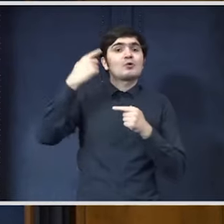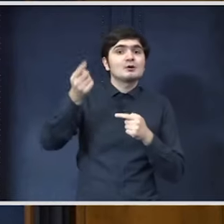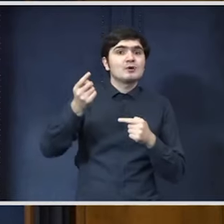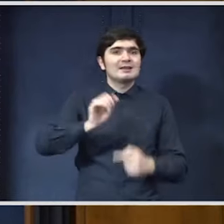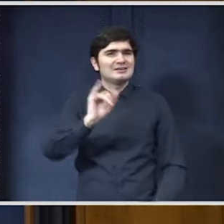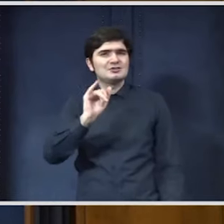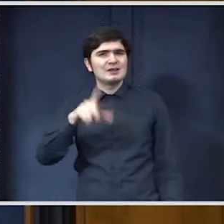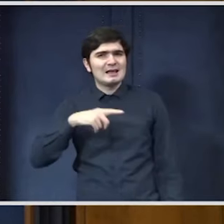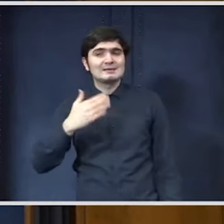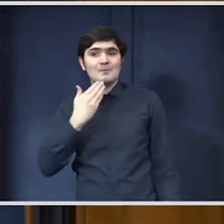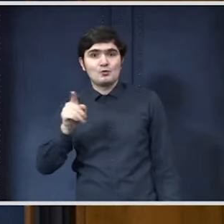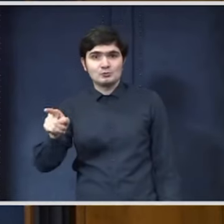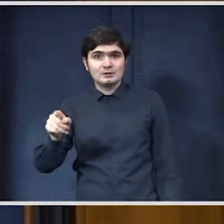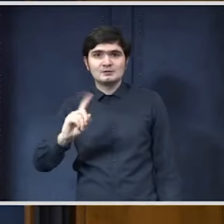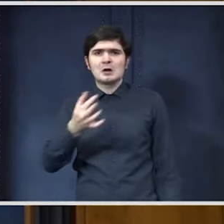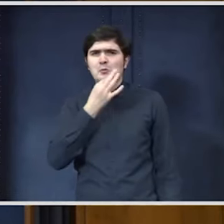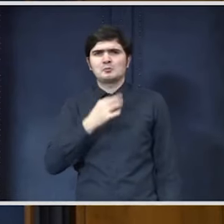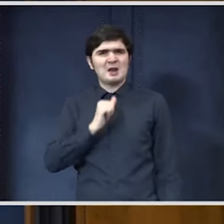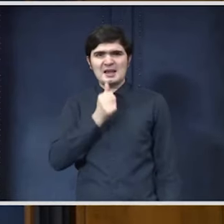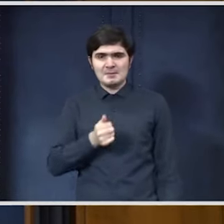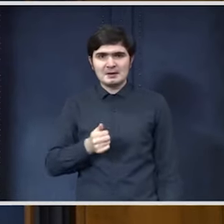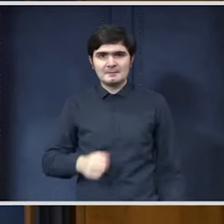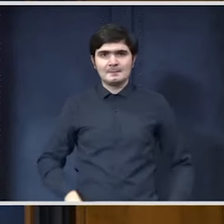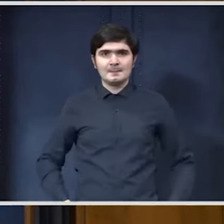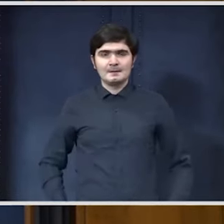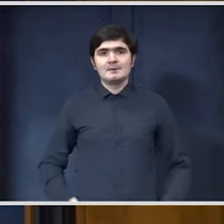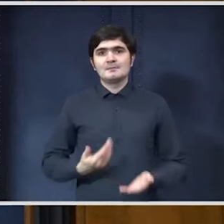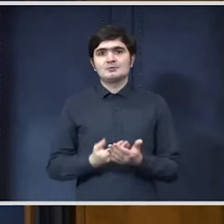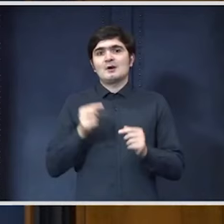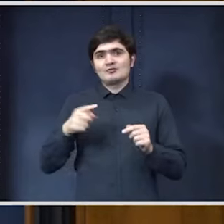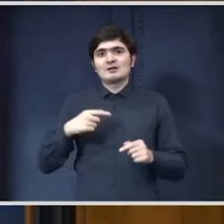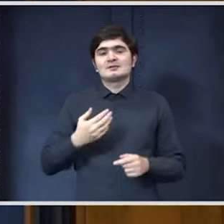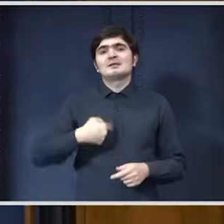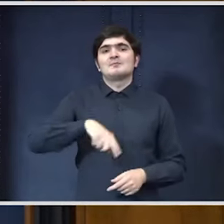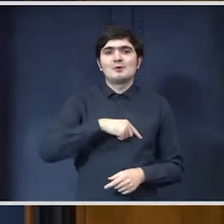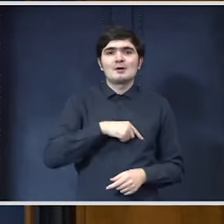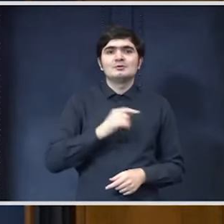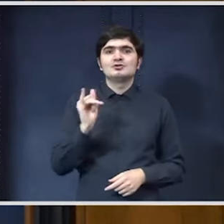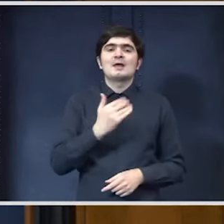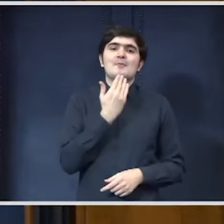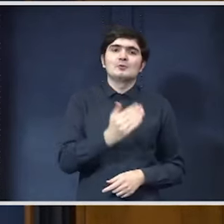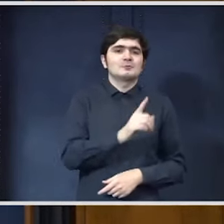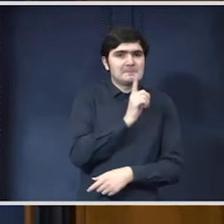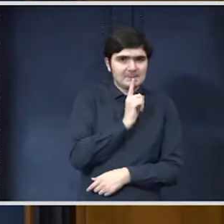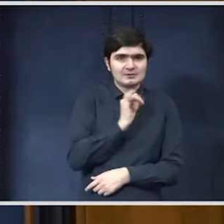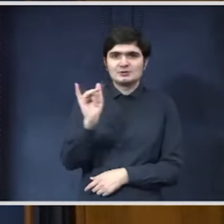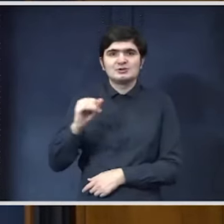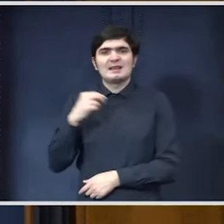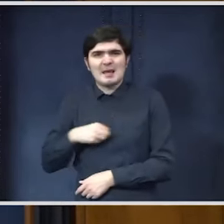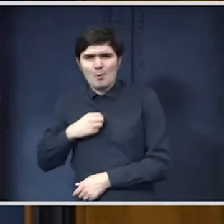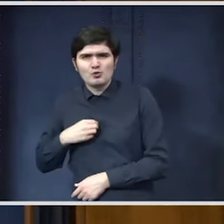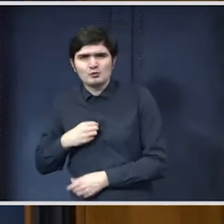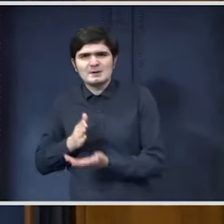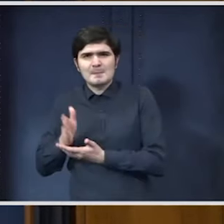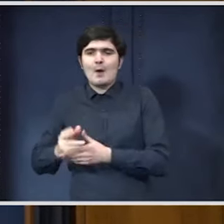cei care sunt mulțumiți să nu zică nimic, pentru că așa suntem noi mulțumiții, tac, cei care sunt nemulțumiți să fie foarte